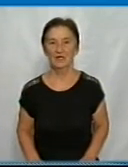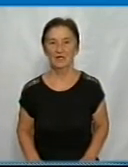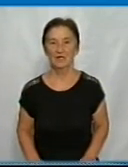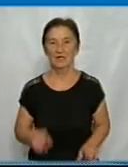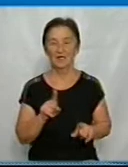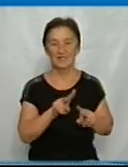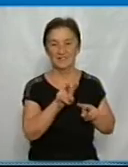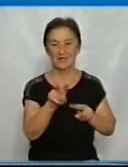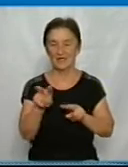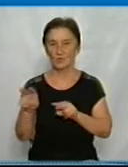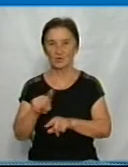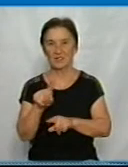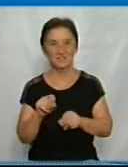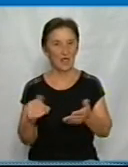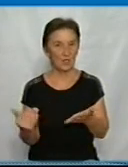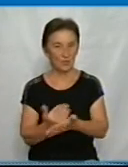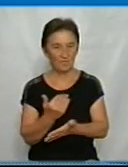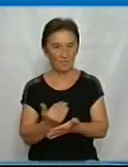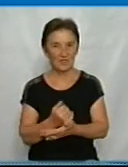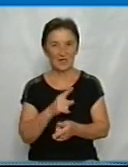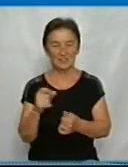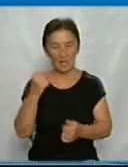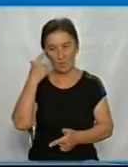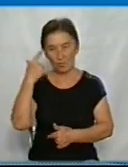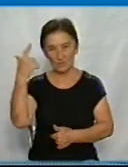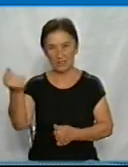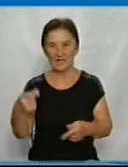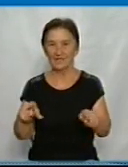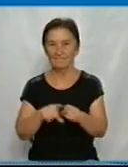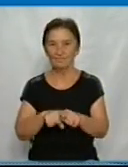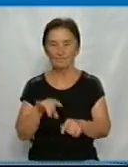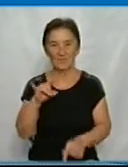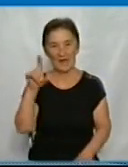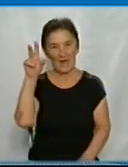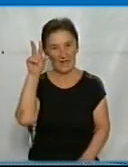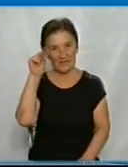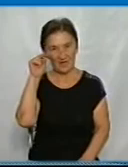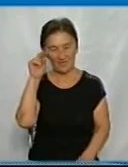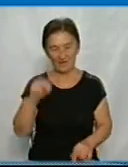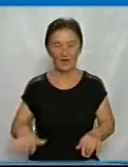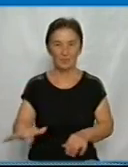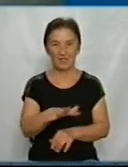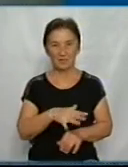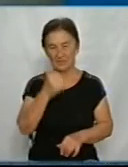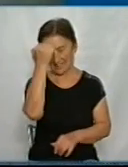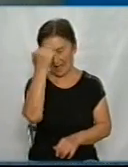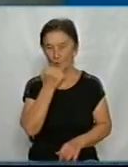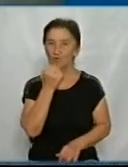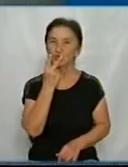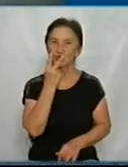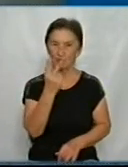Слідкуйте за новинами на нашому сайті за посиланням Суспільне Кропивницьке, а також на цифрових платформах. Дякуємо, що дивилися.